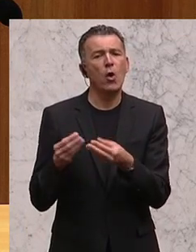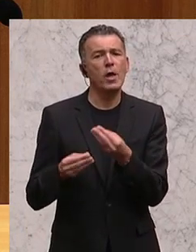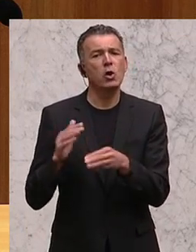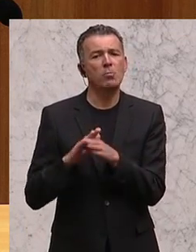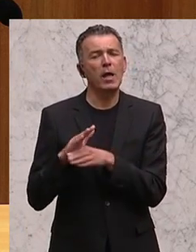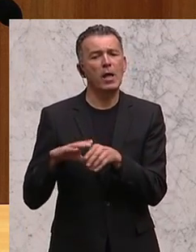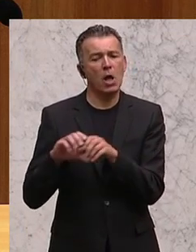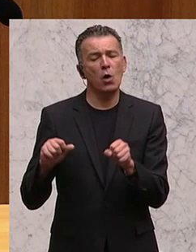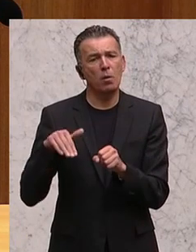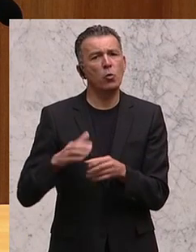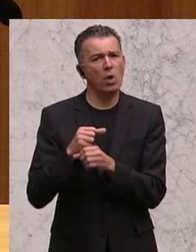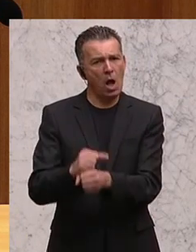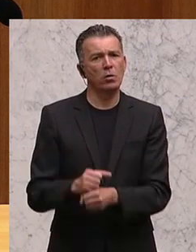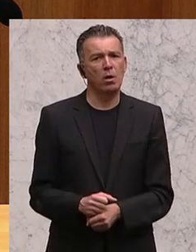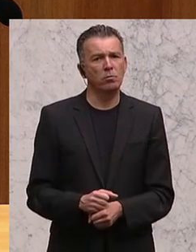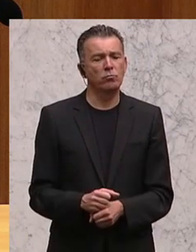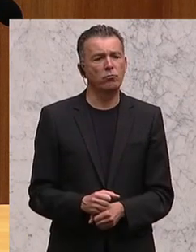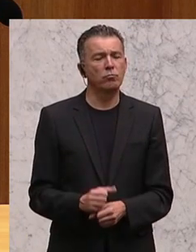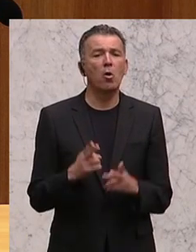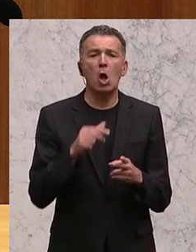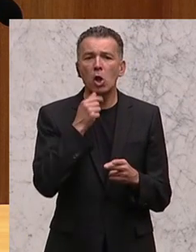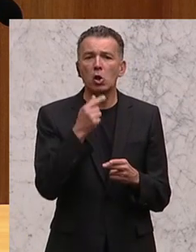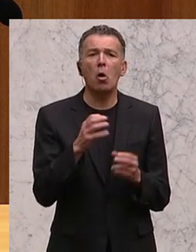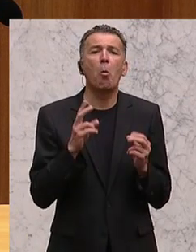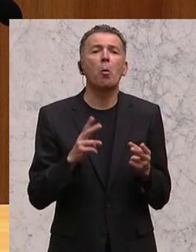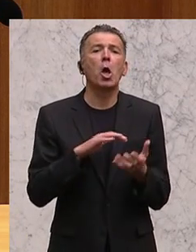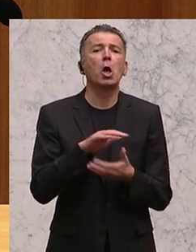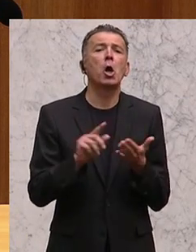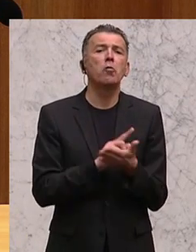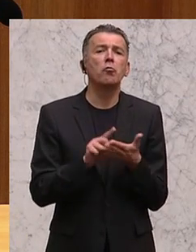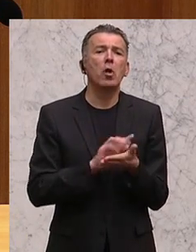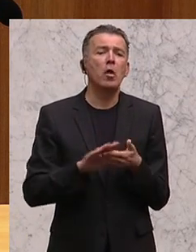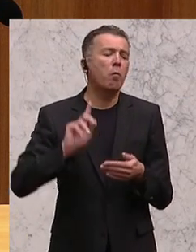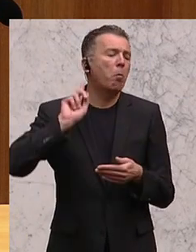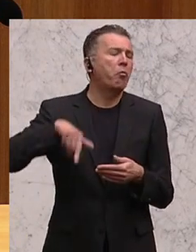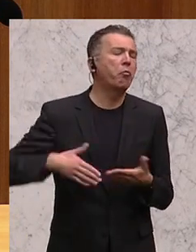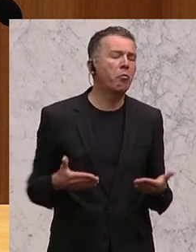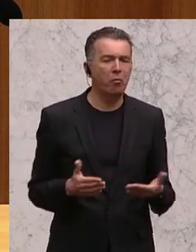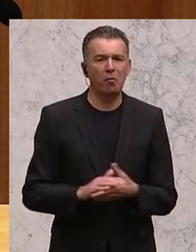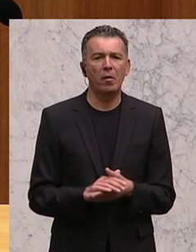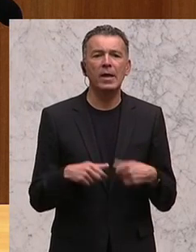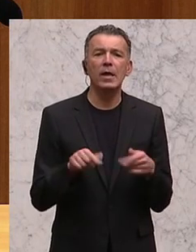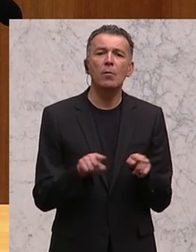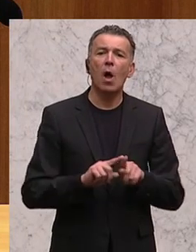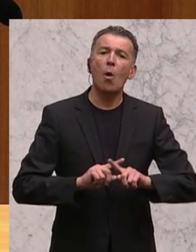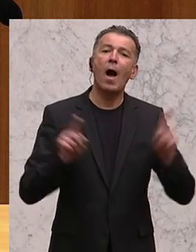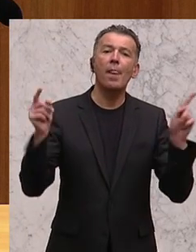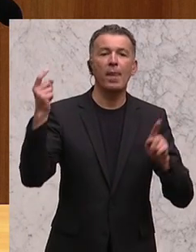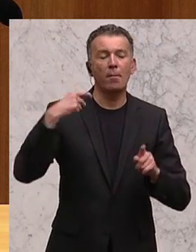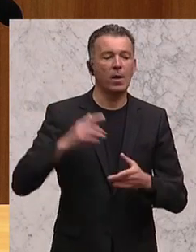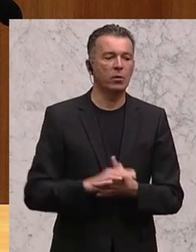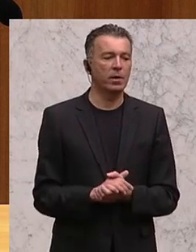Denn es kann nicht so sein, dass man das in Krisenzeiten halt dann immer aufweicht, ich weiß es. Es gibt hier auch andere Meinungen.